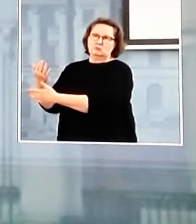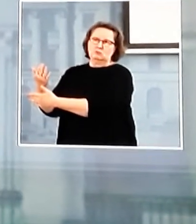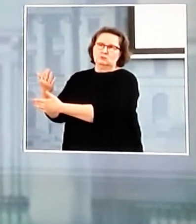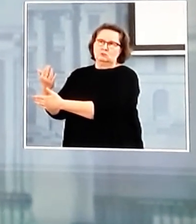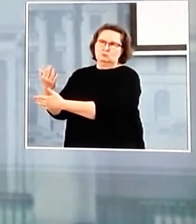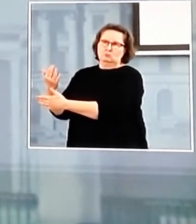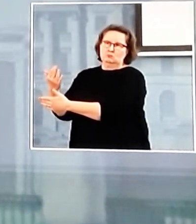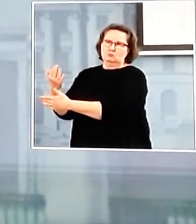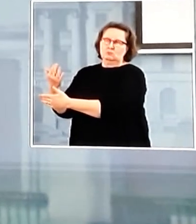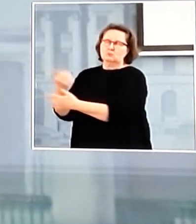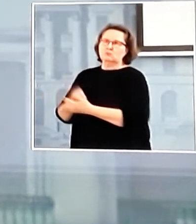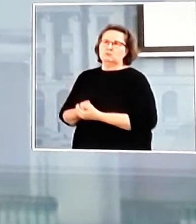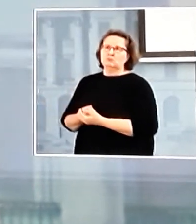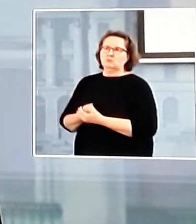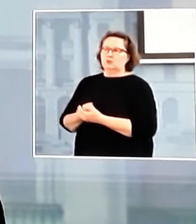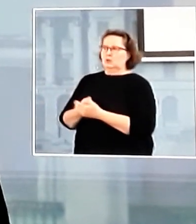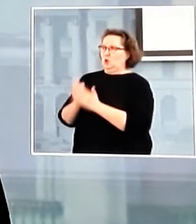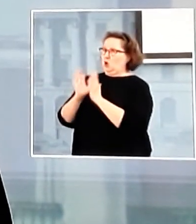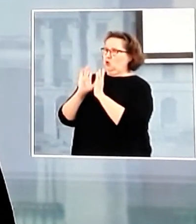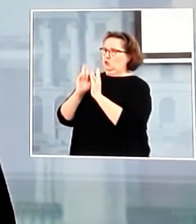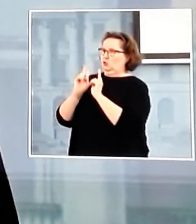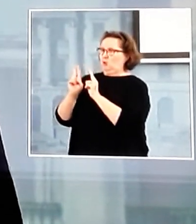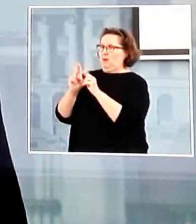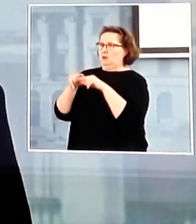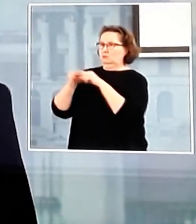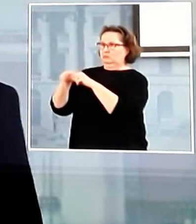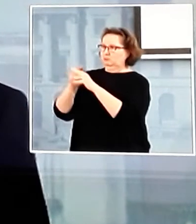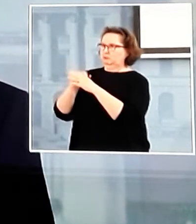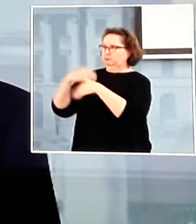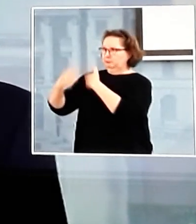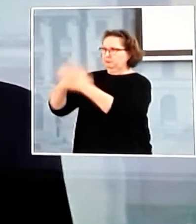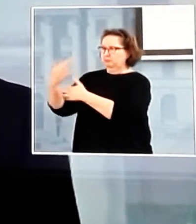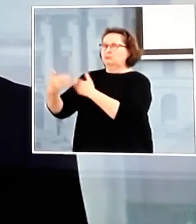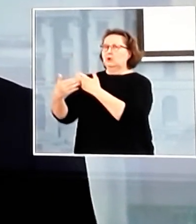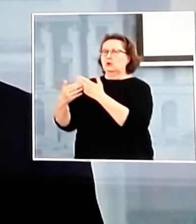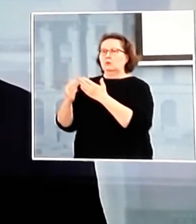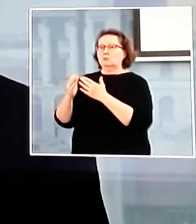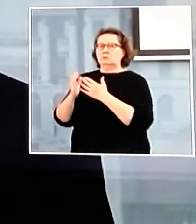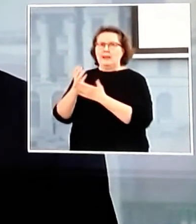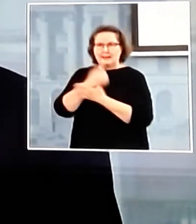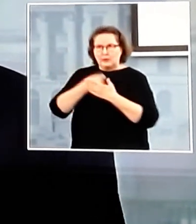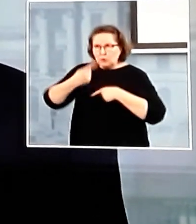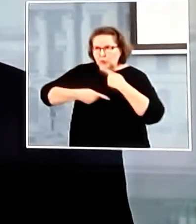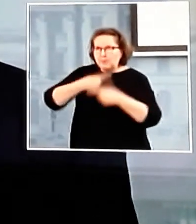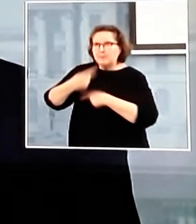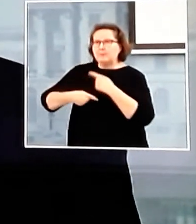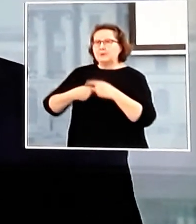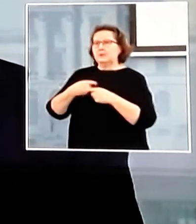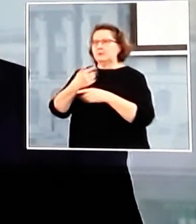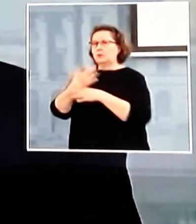elinkeinon toiminnassa ja luonnon varmuutta pitää korkealla tasolla.